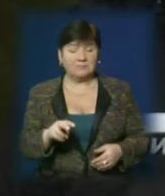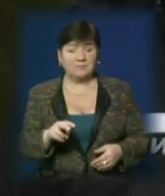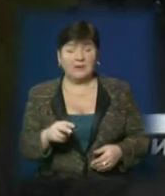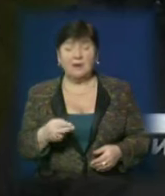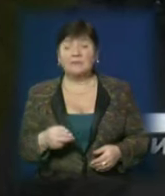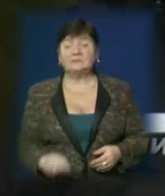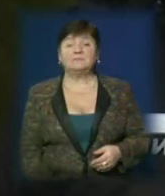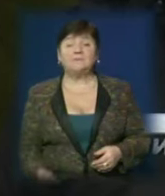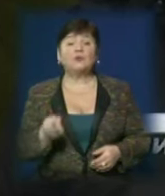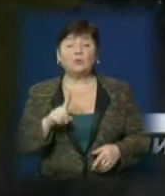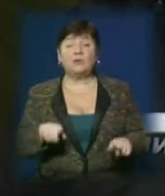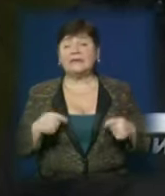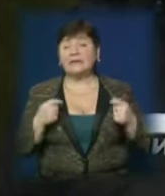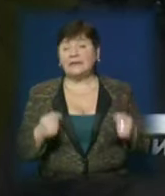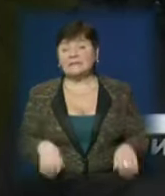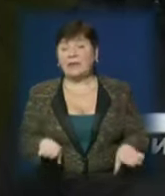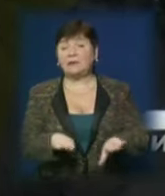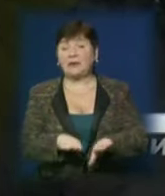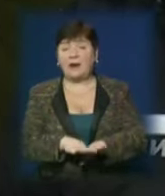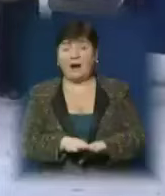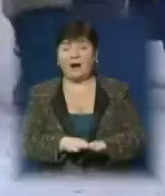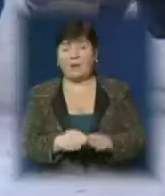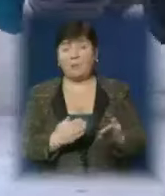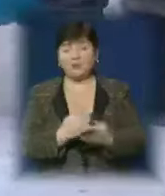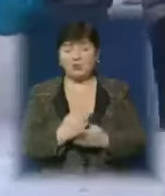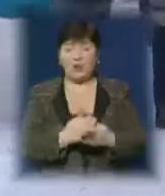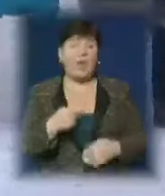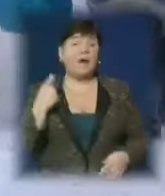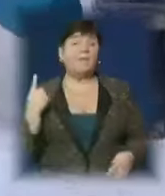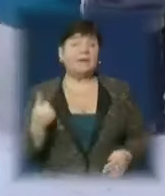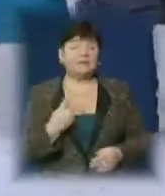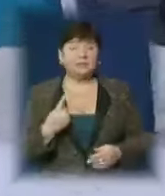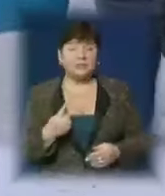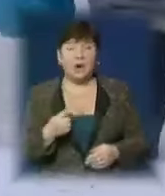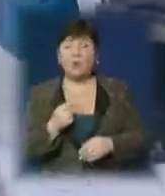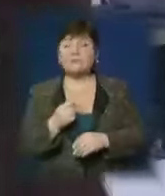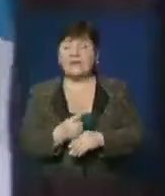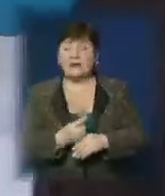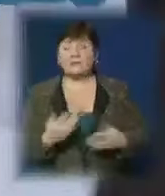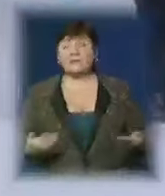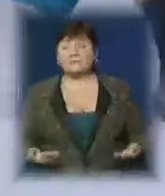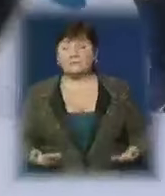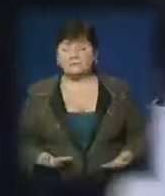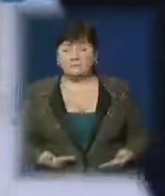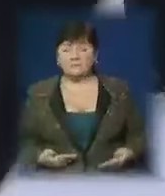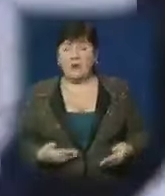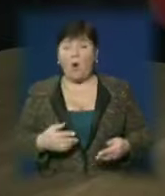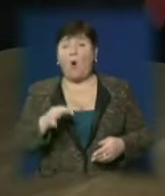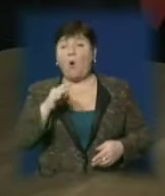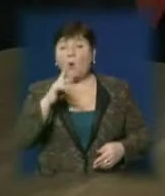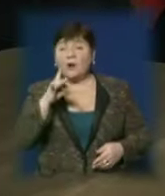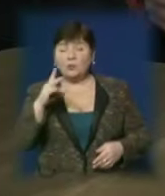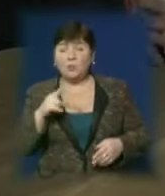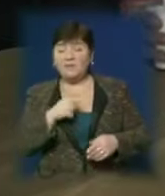Тобто приходять, тут надається такий невеликий послуг. Перша ознака обмороження – втрата чутливості ураженого органу.